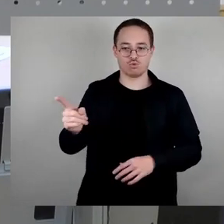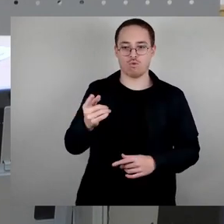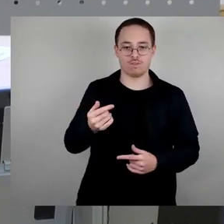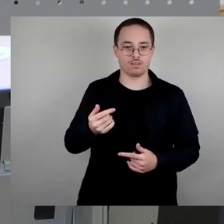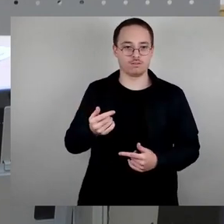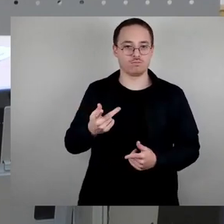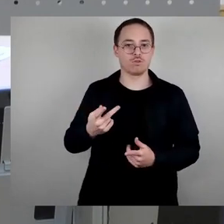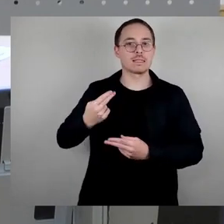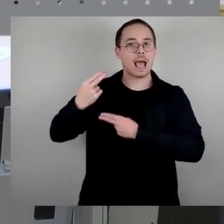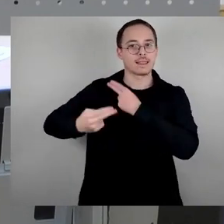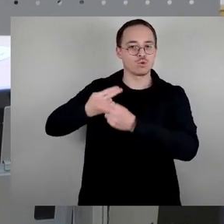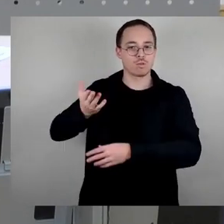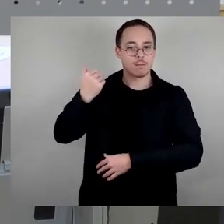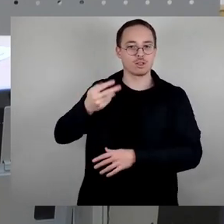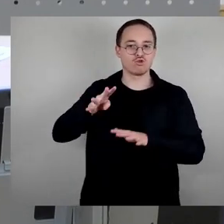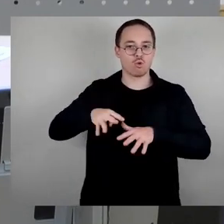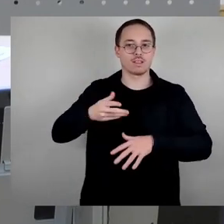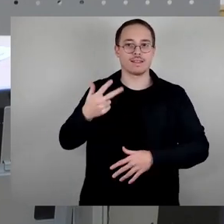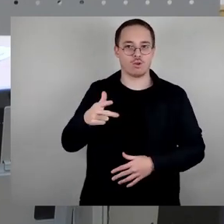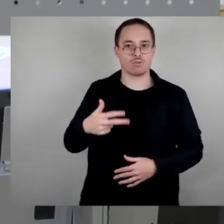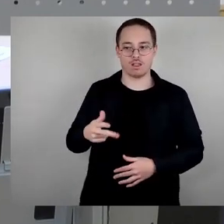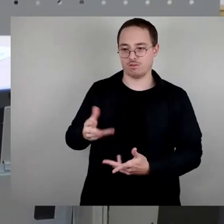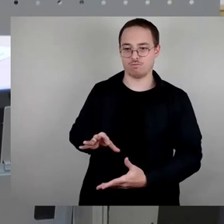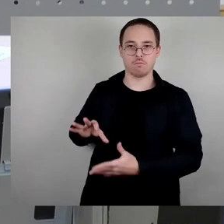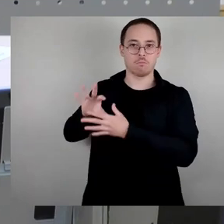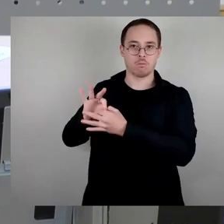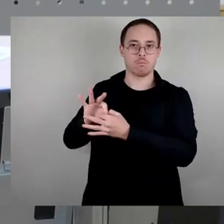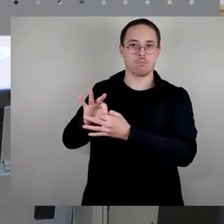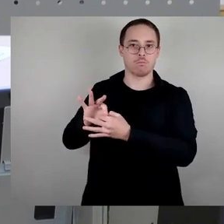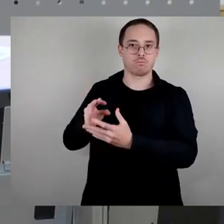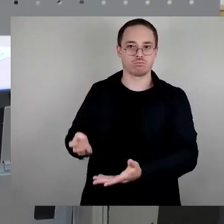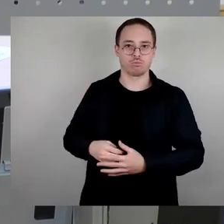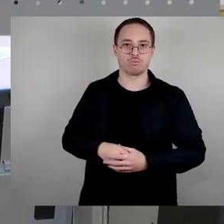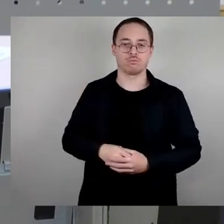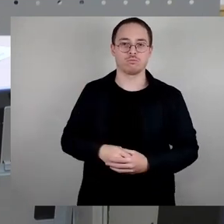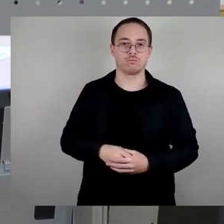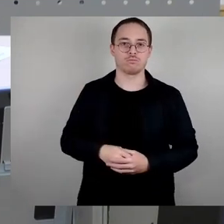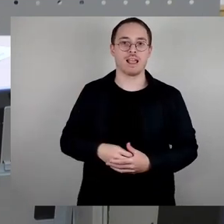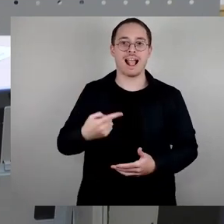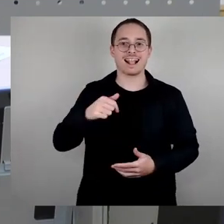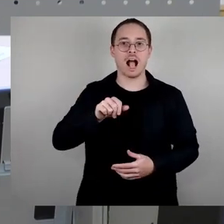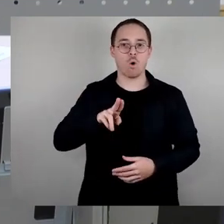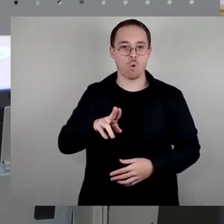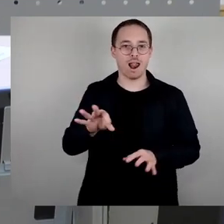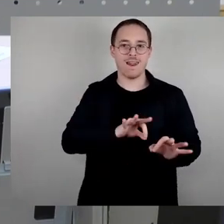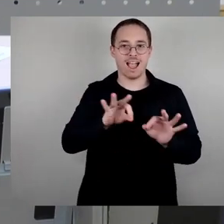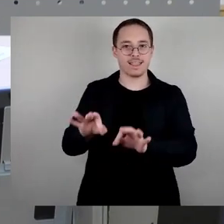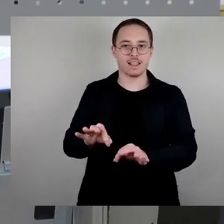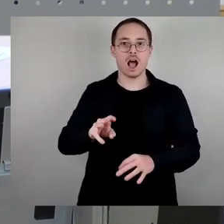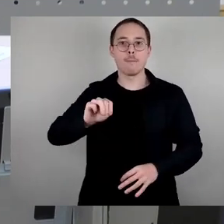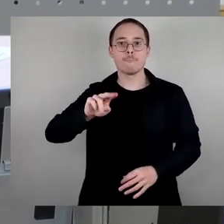anschließt, wo der Gauleiter Mutschmann, Kriegsverbrecher,